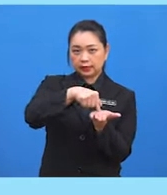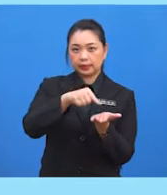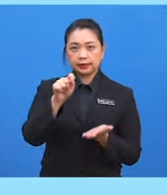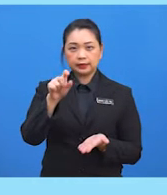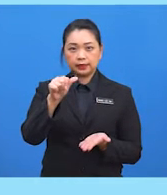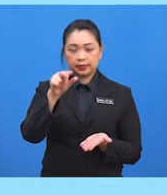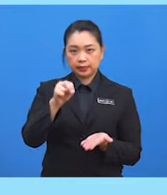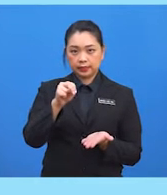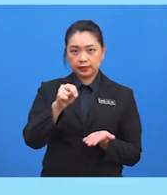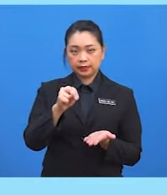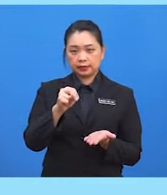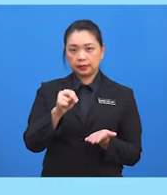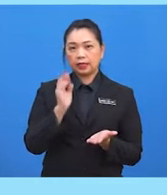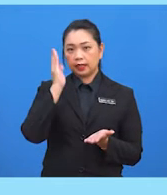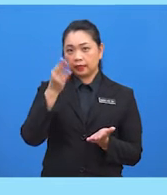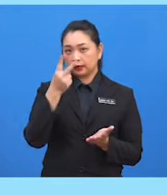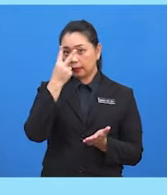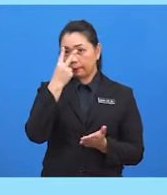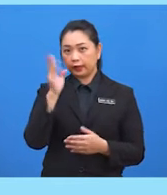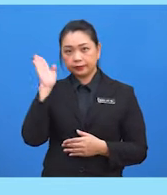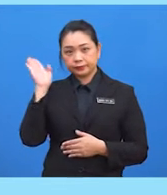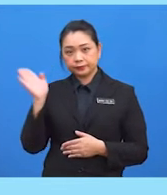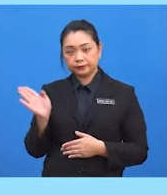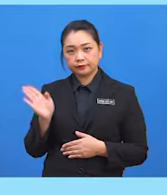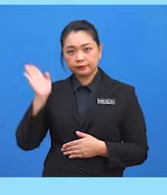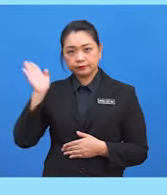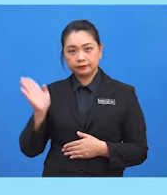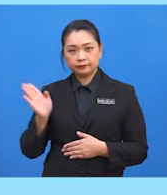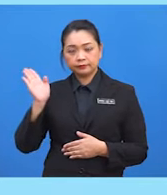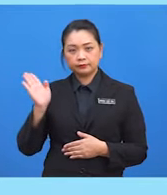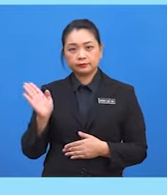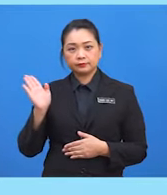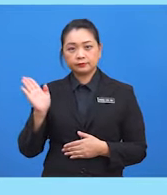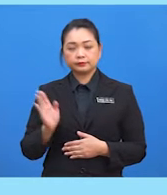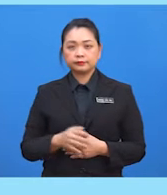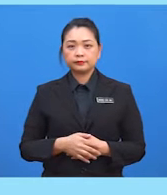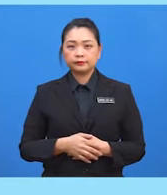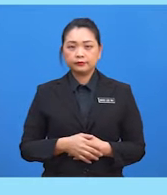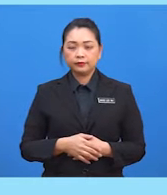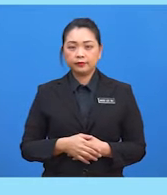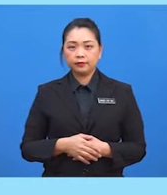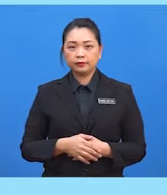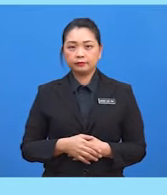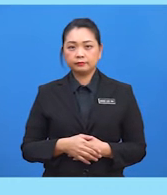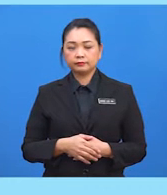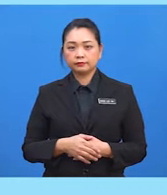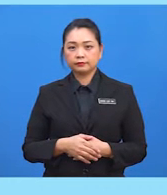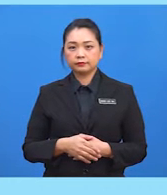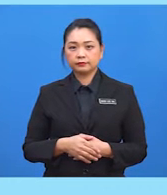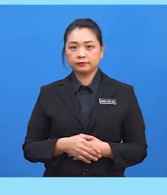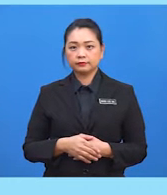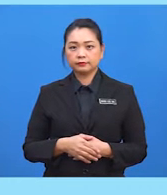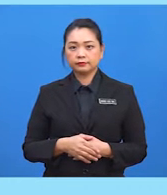Paparan ini akan wujud di paparan skrin kalkulator anda. Murid-murid, teruskan